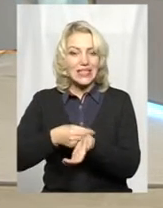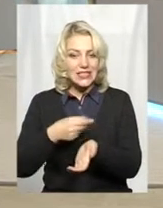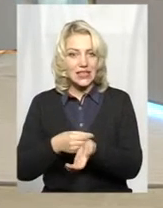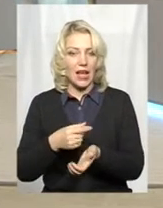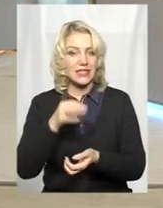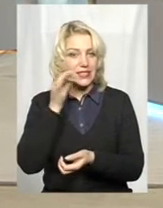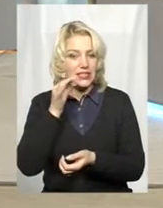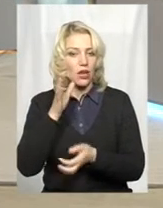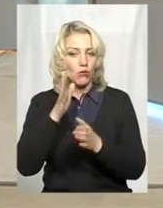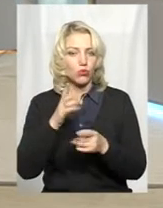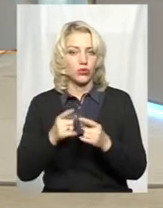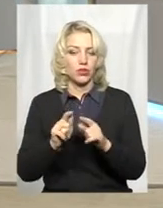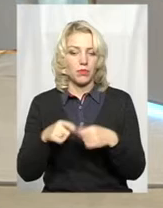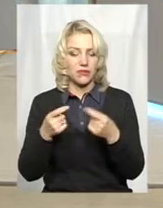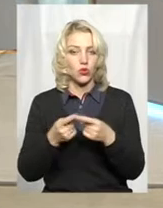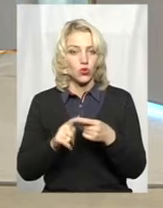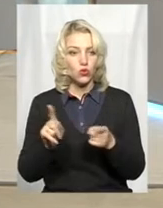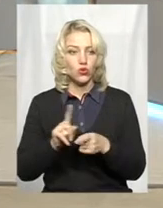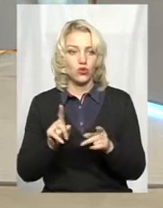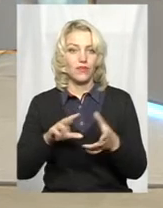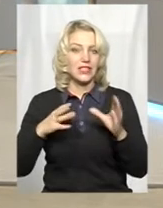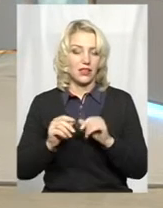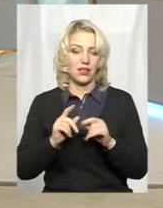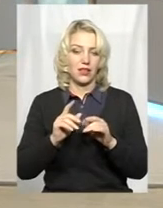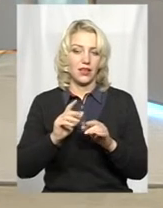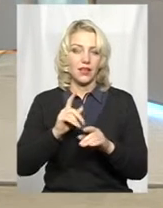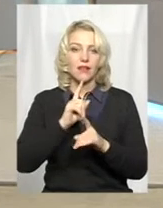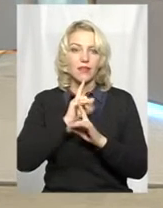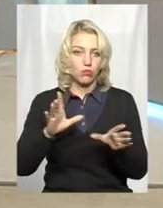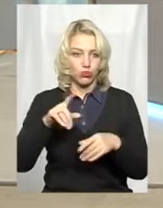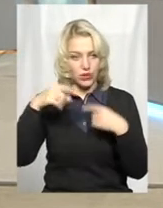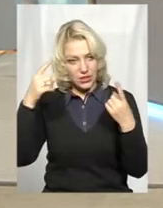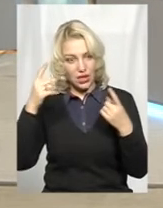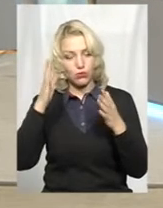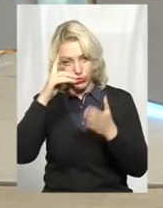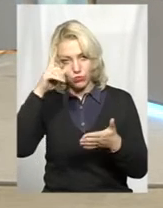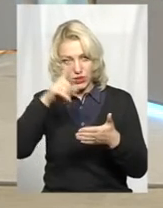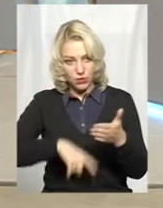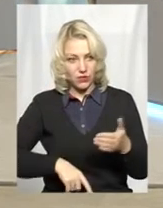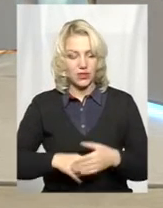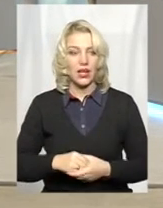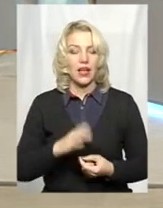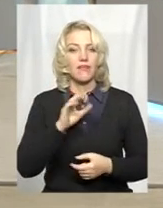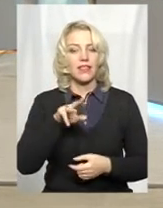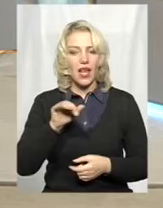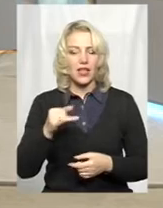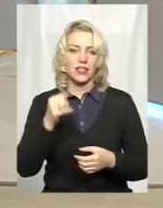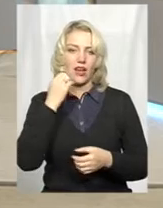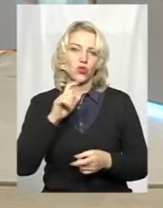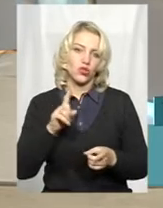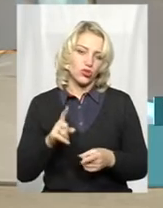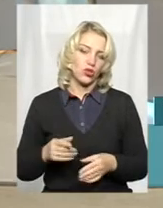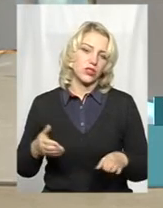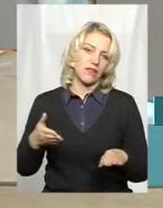призведуть до того, що ми, можливо, і взагалі позбавимося сказу, так? Будемо сподіватися. Пане Віталію, дякую за те, що